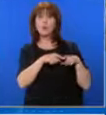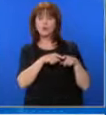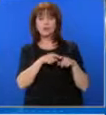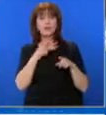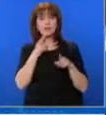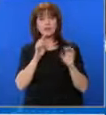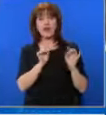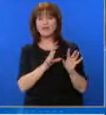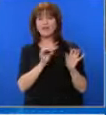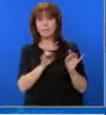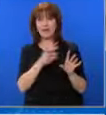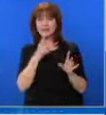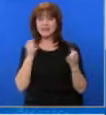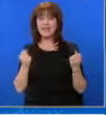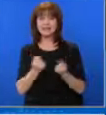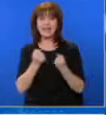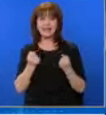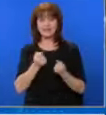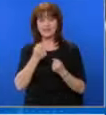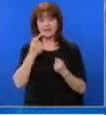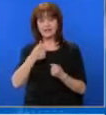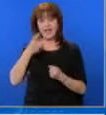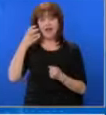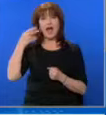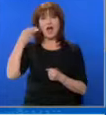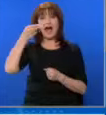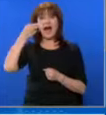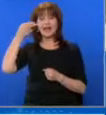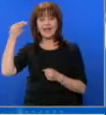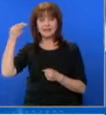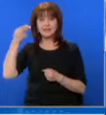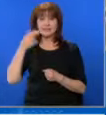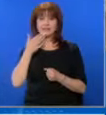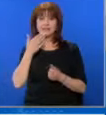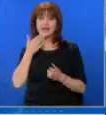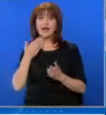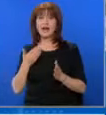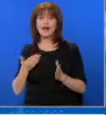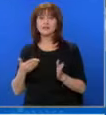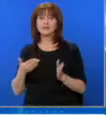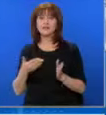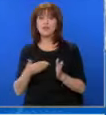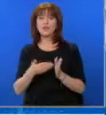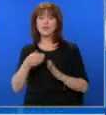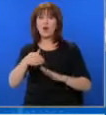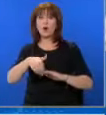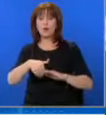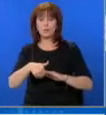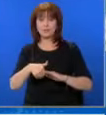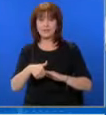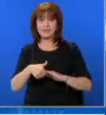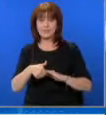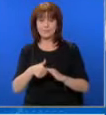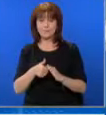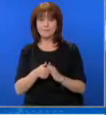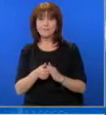информирана за действията на Държавна агенция на сигурност и антикорупчанната комисия, които са били по неотложност, но